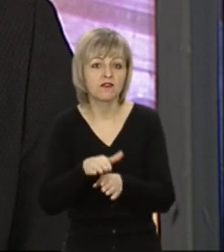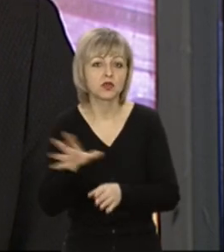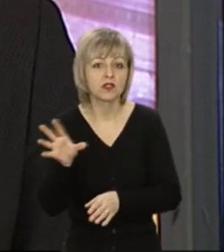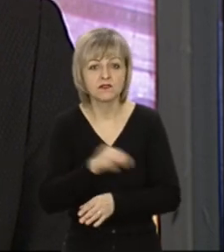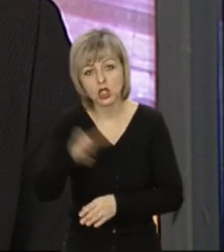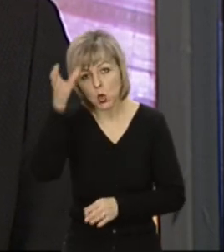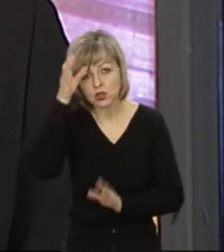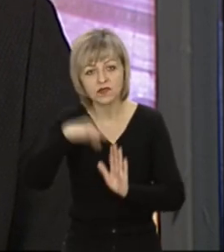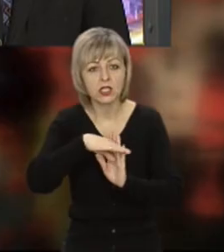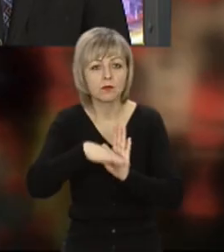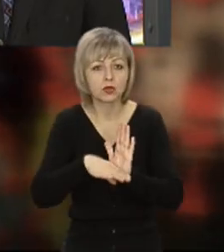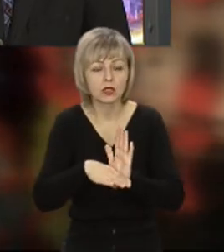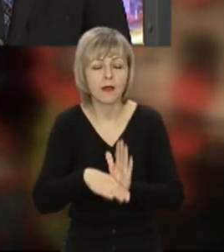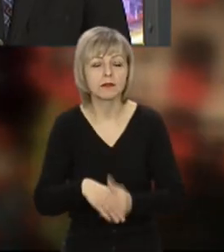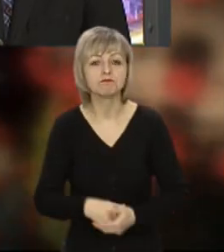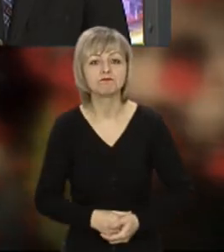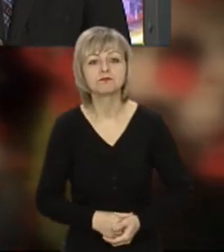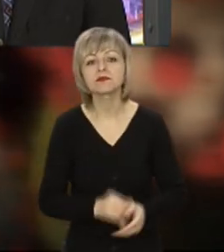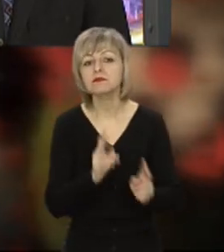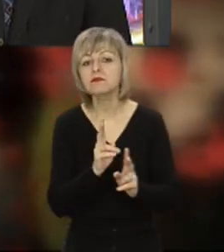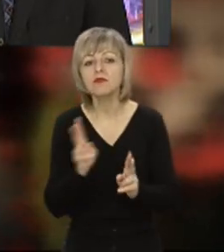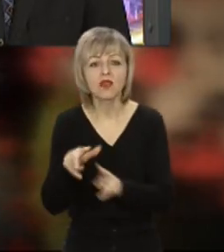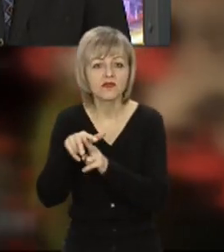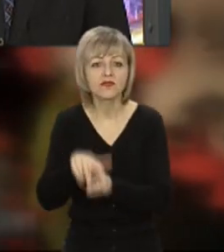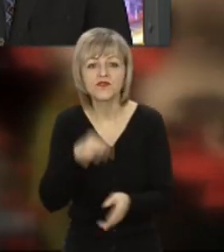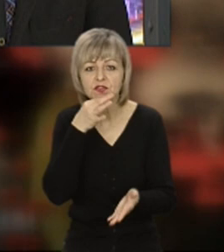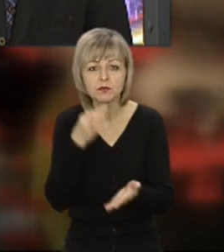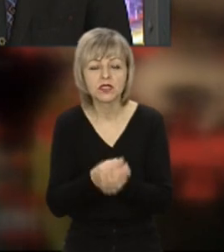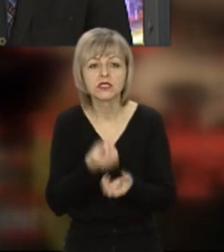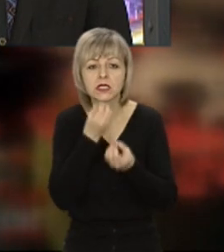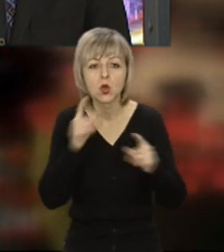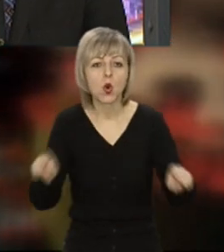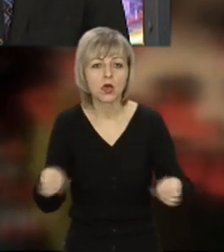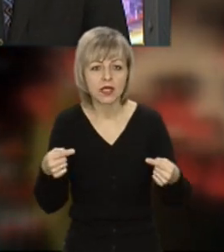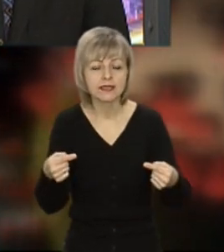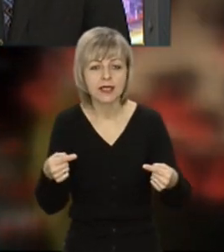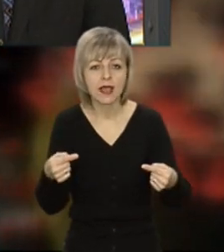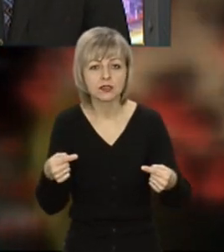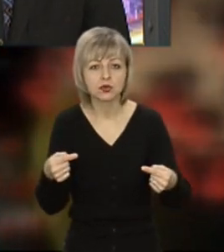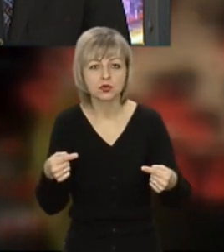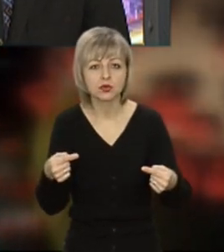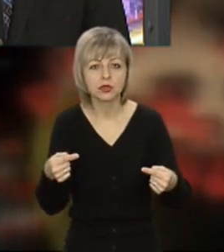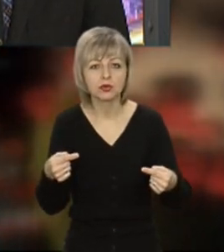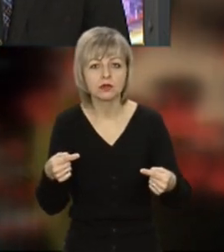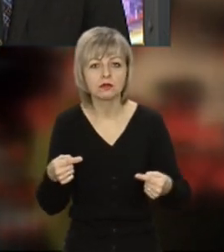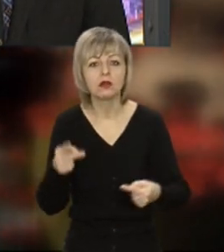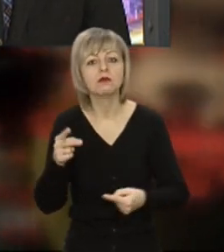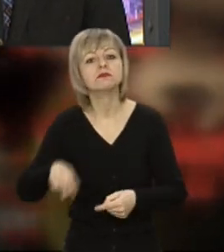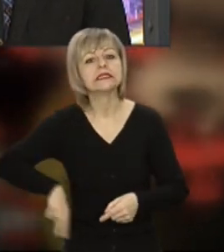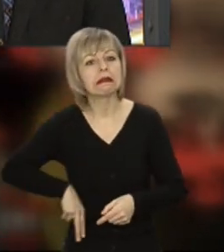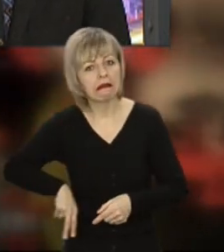програми в освітніх закладах. На кого загалом покладена відповідальність за належну організацію саме дистанційного директора школи.